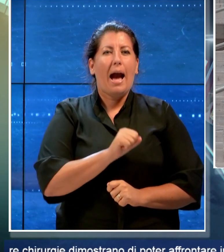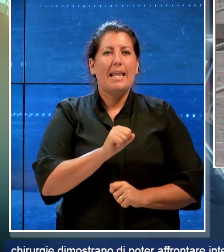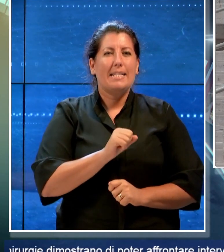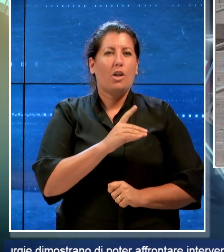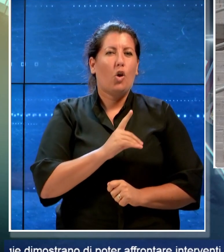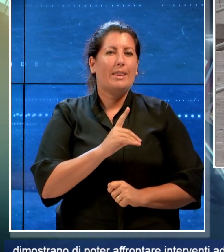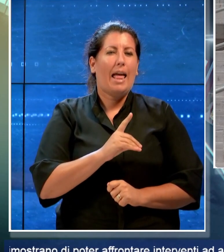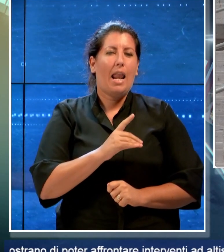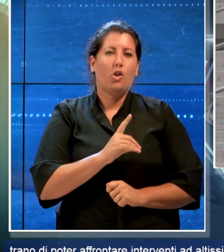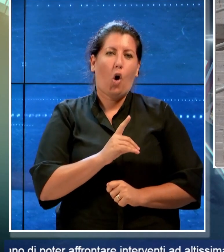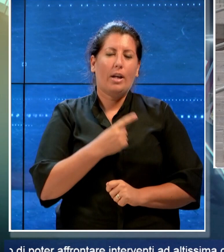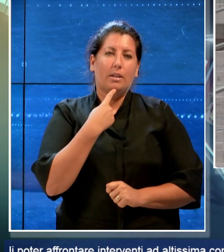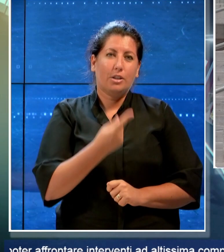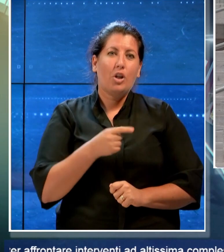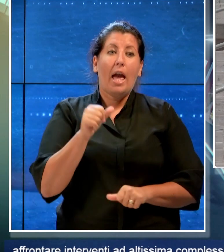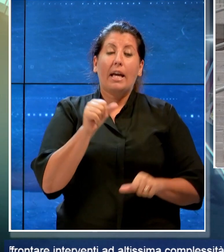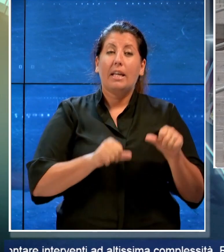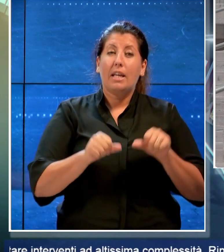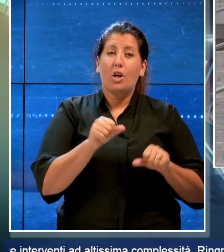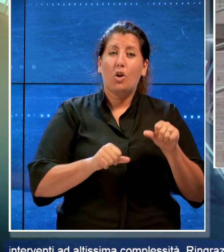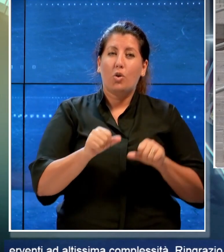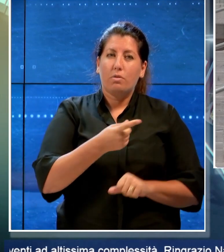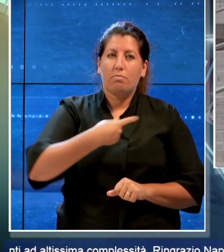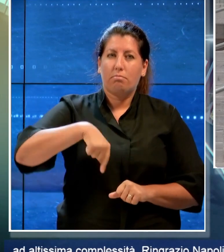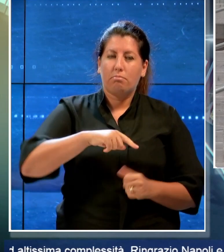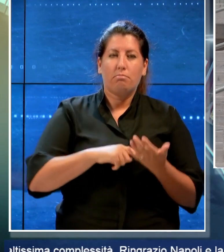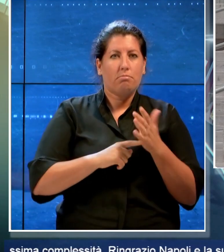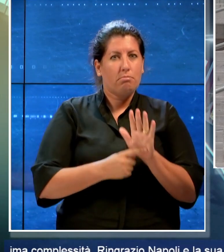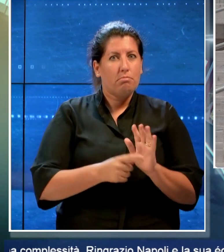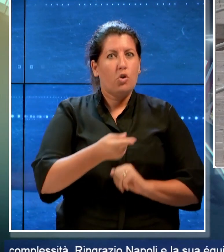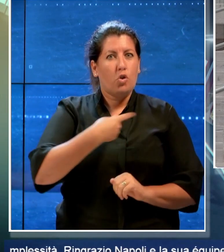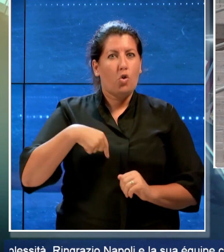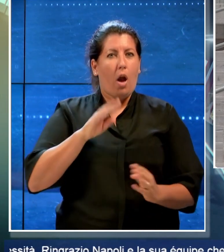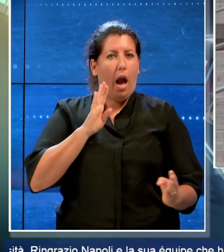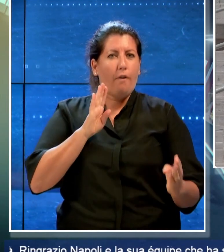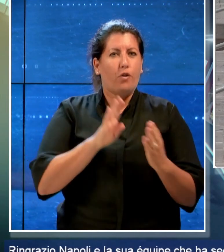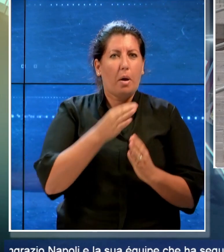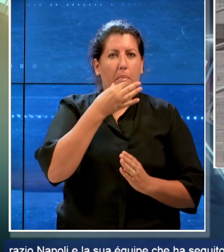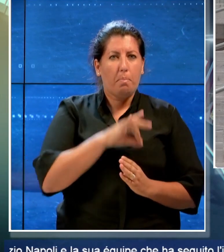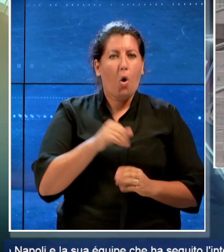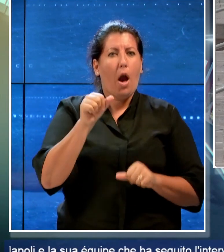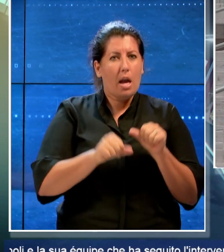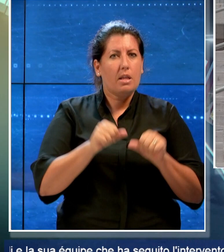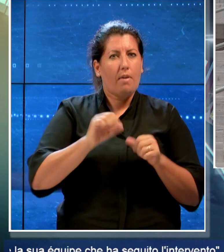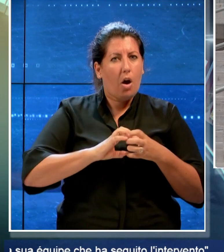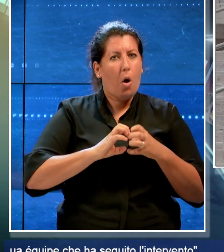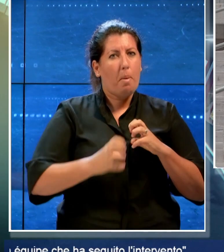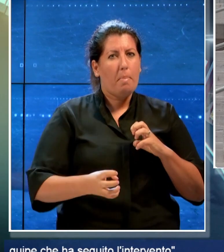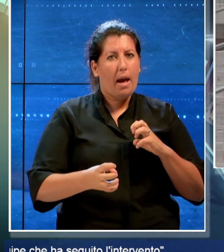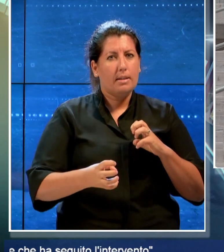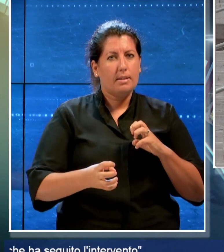Donne, Le nostre chirurgie dimostrano di poter affrontare interventi ad altissima complessità.